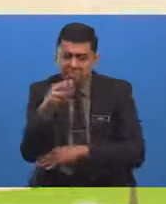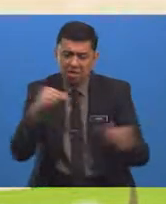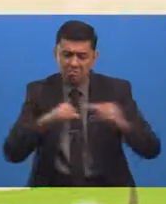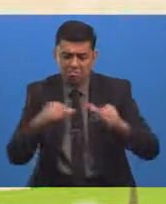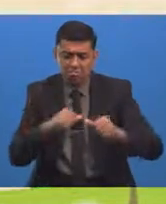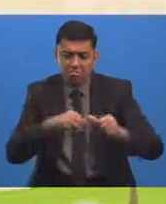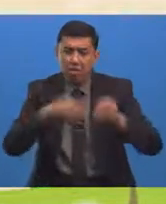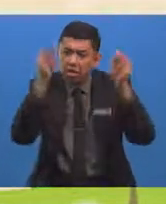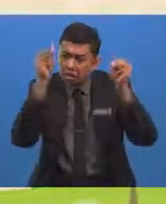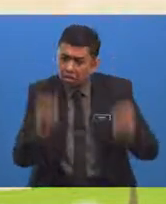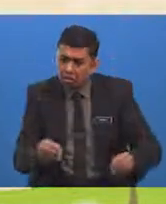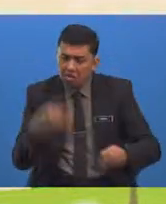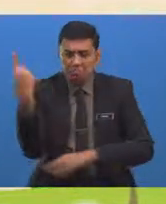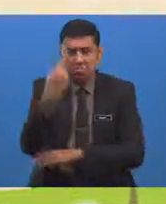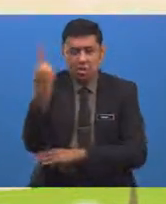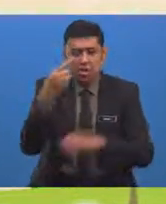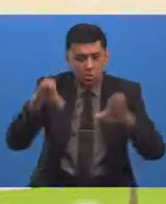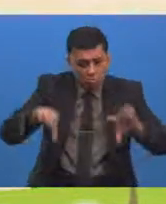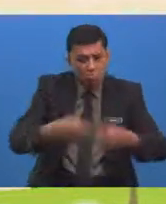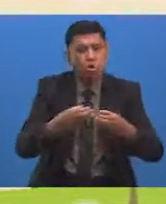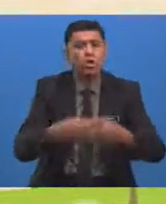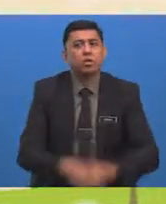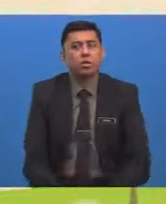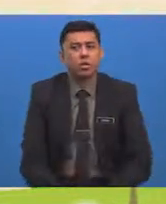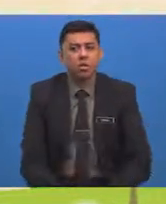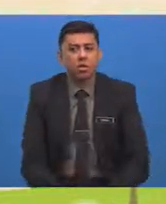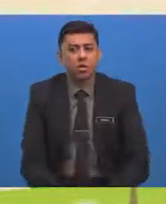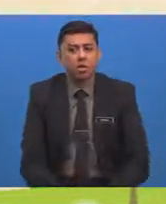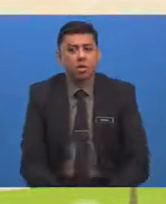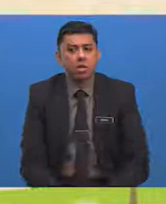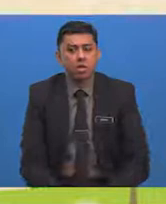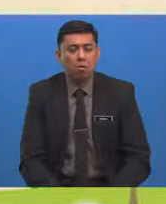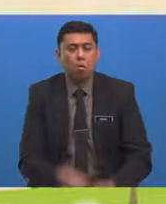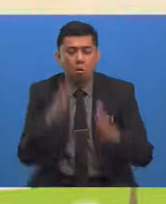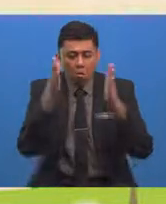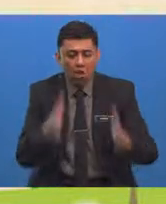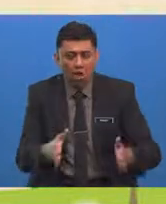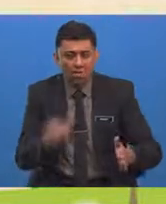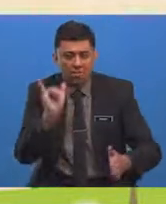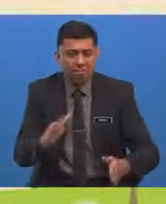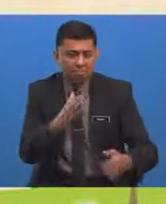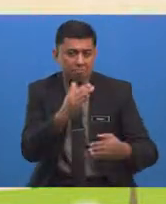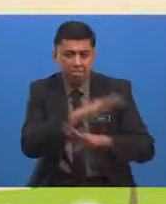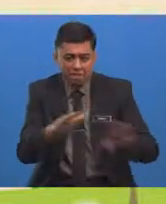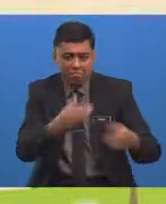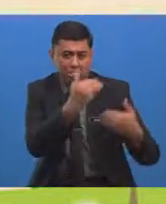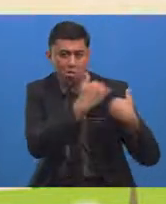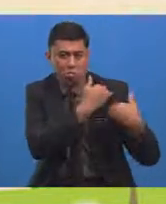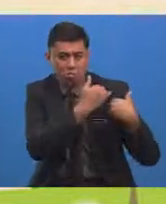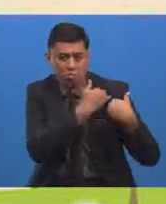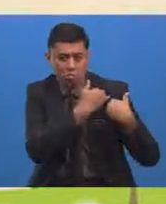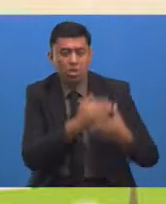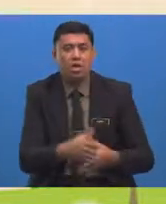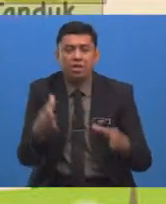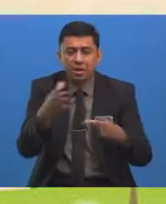Yang seringkali Dilakukan oleh individu Yang tidak bertanggungjawab Mereka memburu Bagi